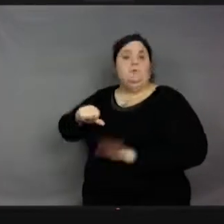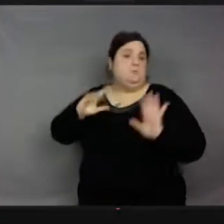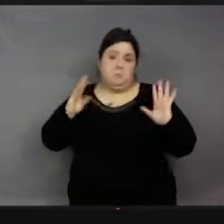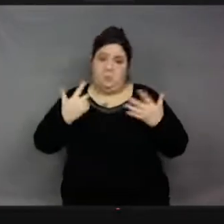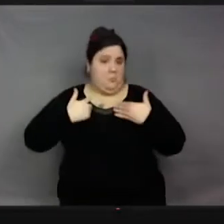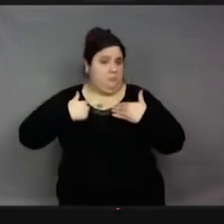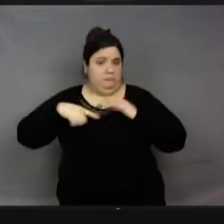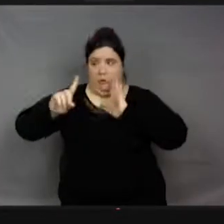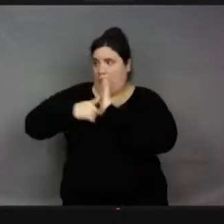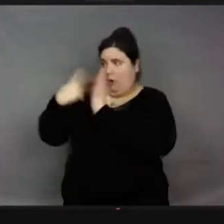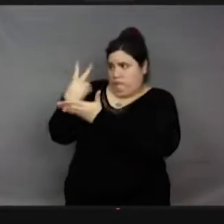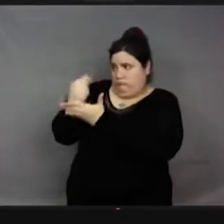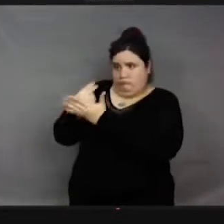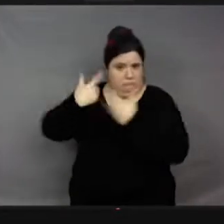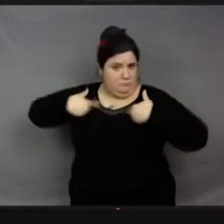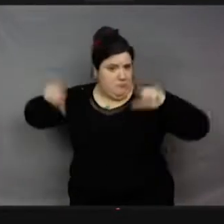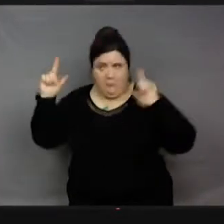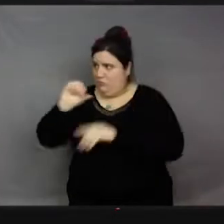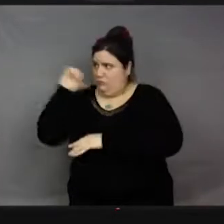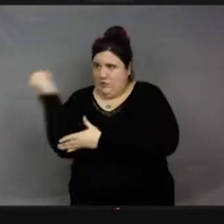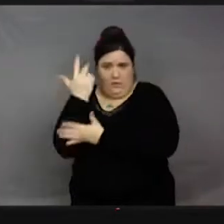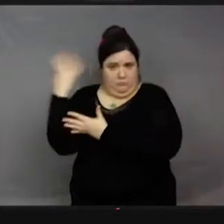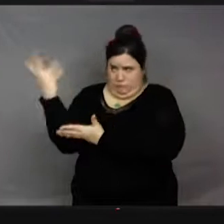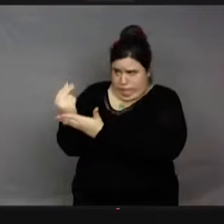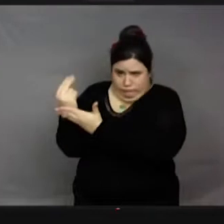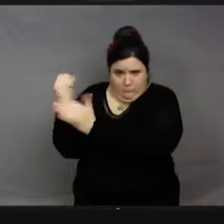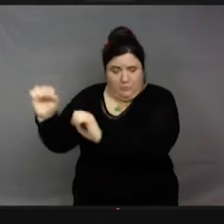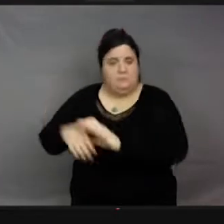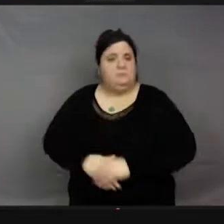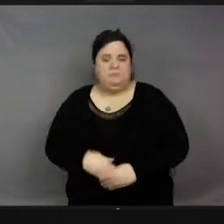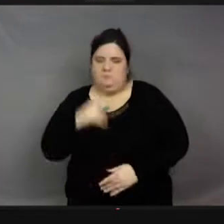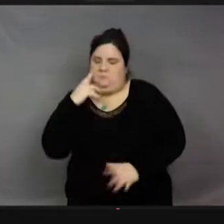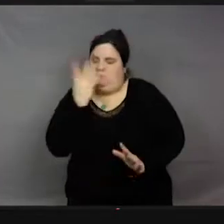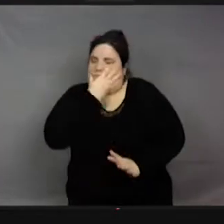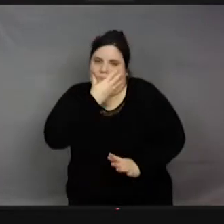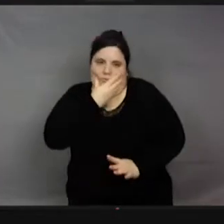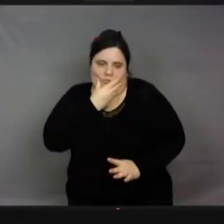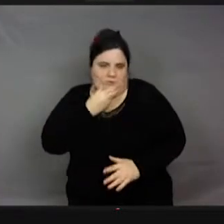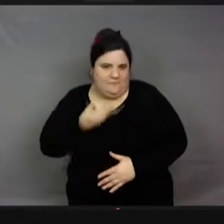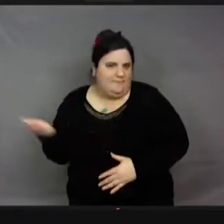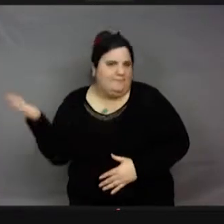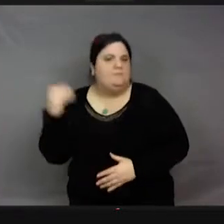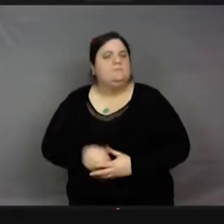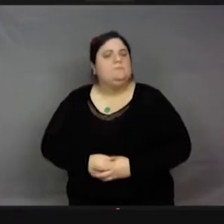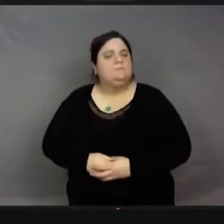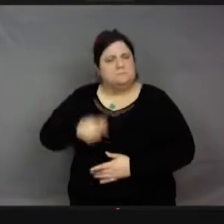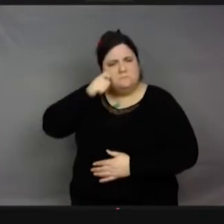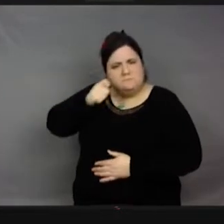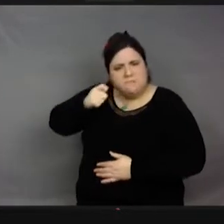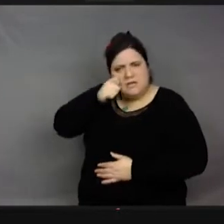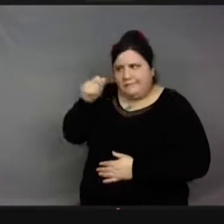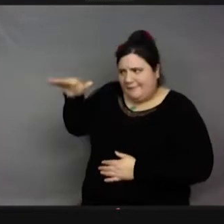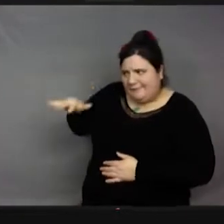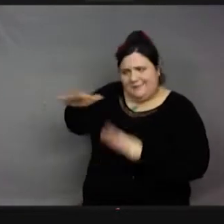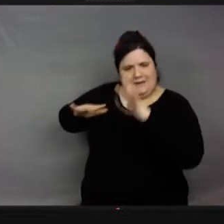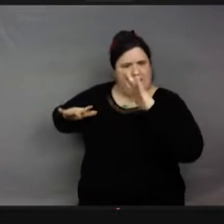pouvez aller sur leur site, c'est magnifique. Oui, très, très, très. Et c'est... Donc, avec un œil entomologique, on peut voir tout de suite que